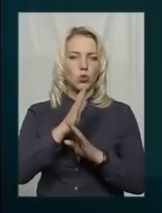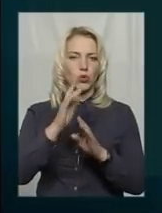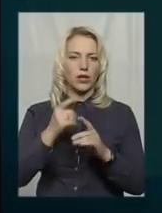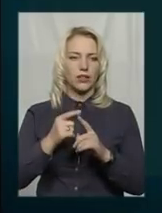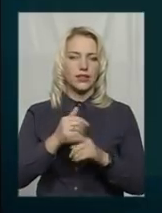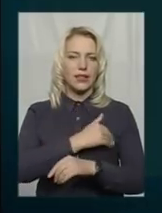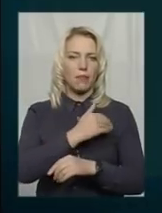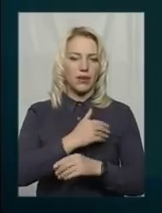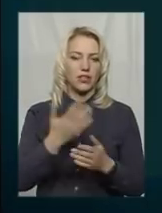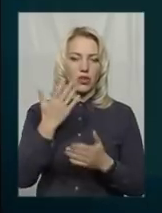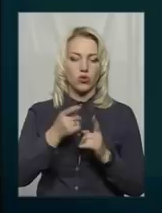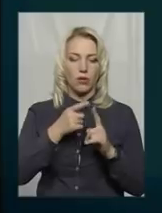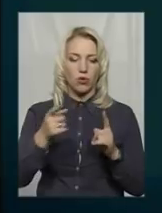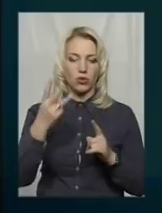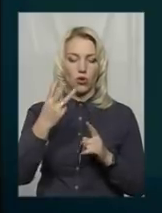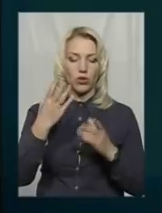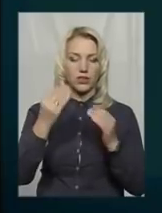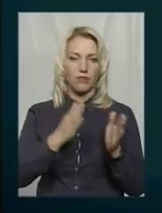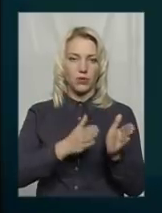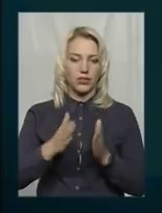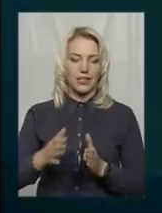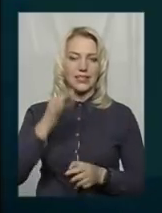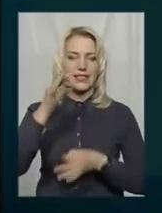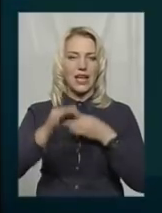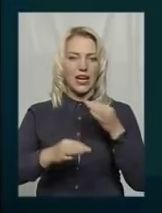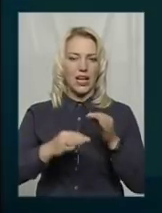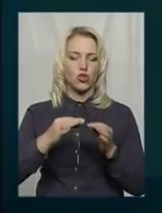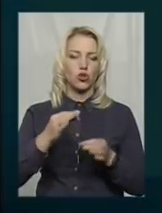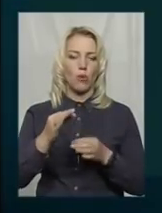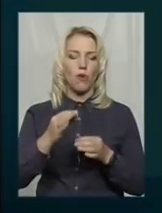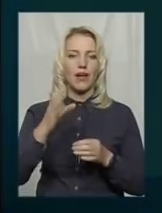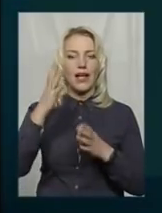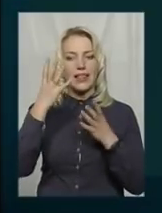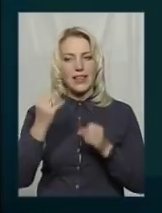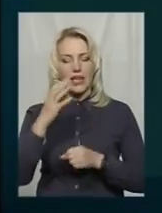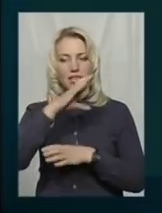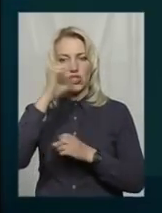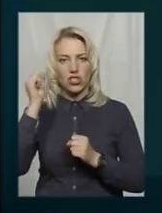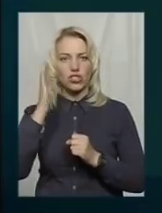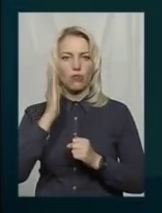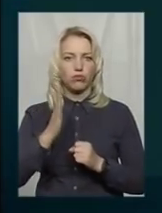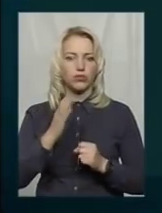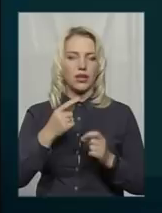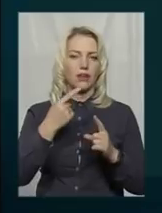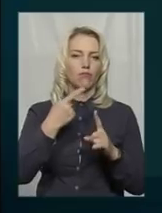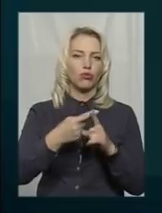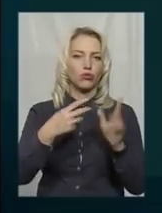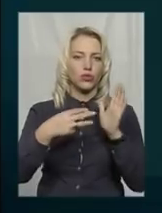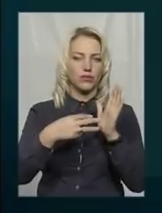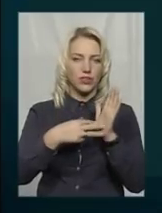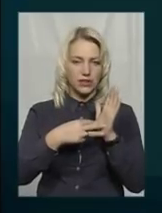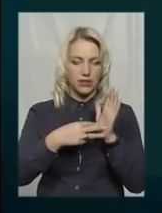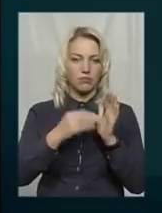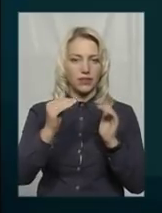протягом трьох днів підряд, середньодобова температура повітря буде день і ніч, ми всі плюс війшли ранки, починаємо опальний